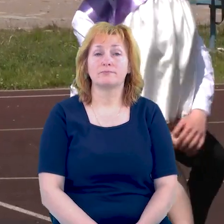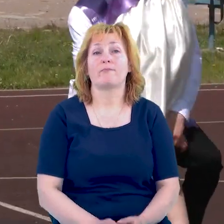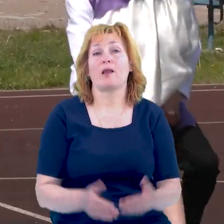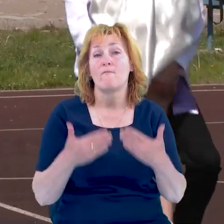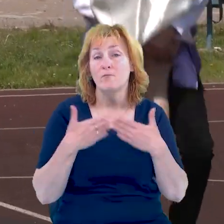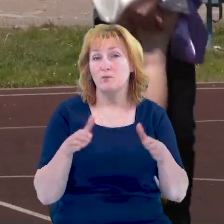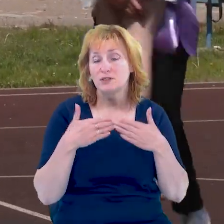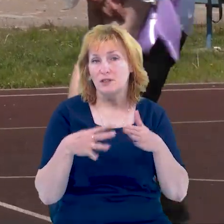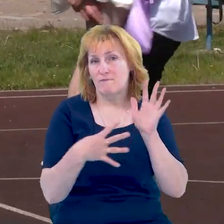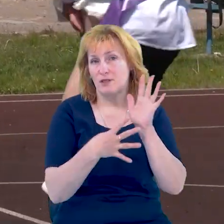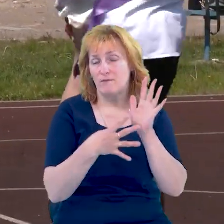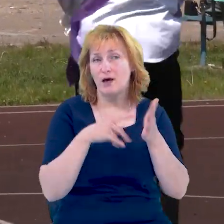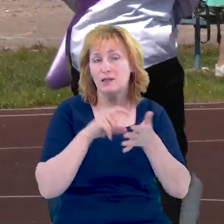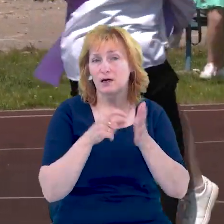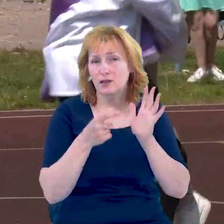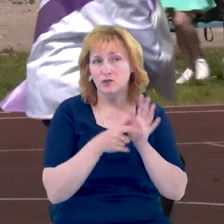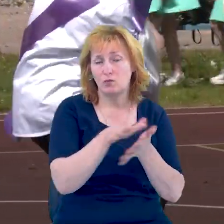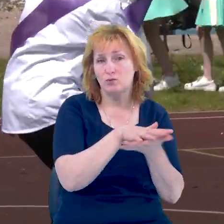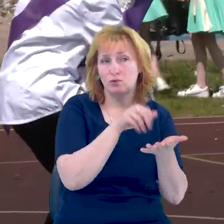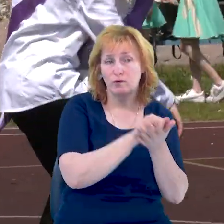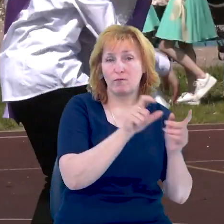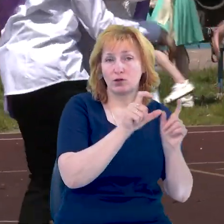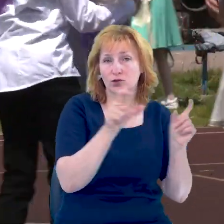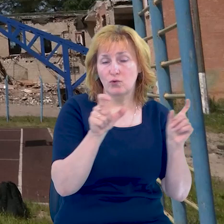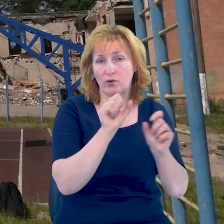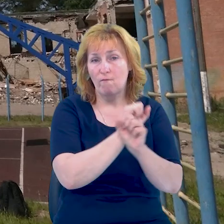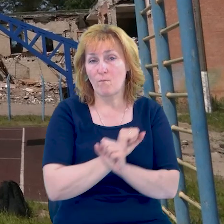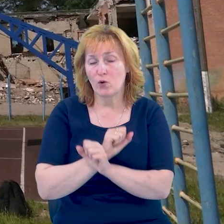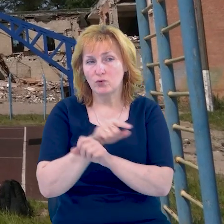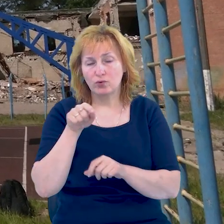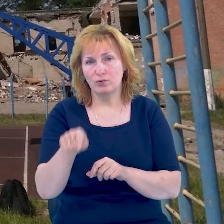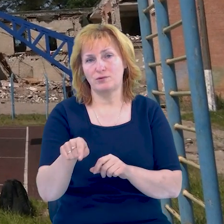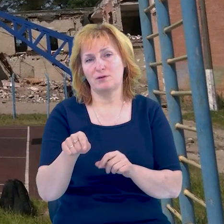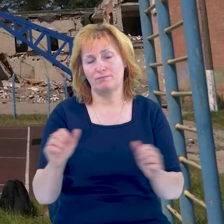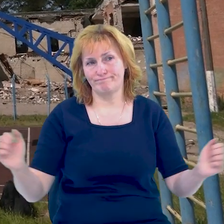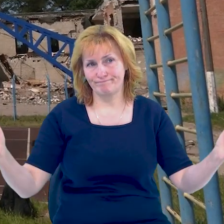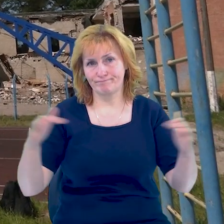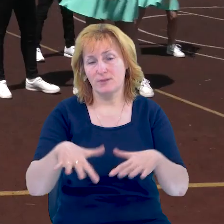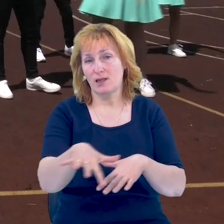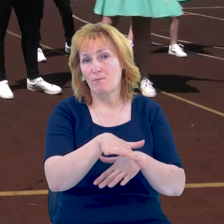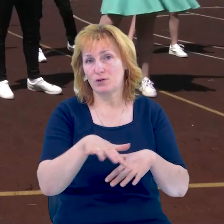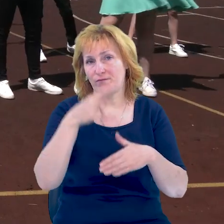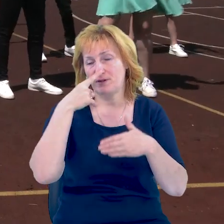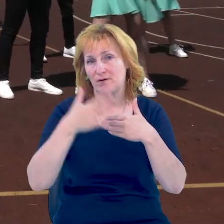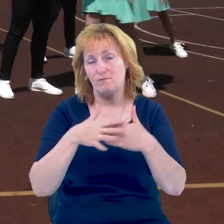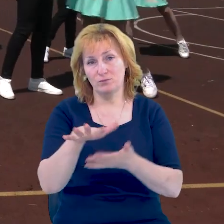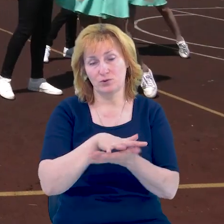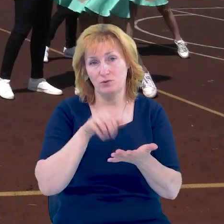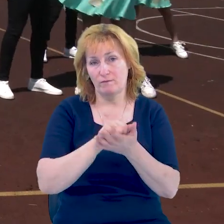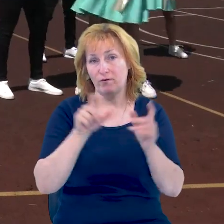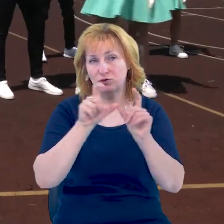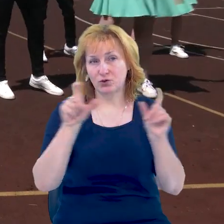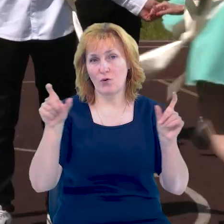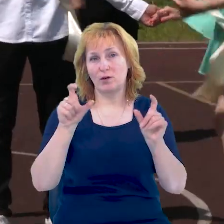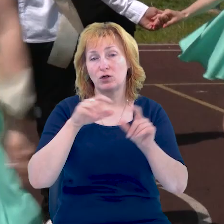Випускники 9-го класу зруйнованих шкіл у мікрорайоні Подусівка прийшли на подвір'я 21-ї школи, аби станцювати свій